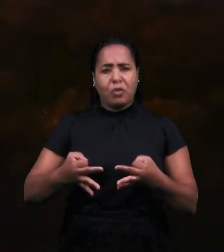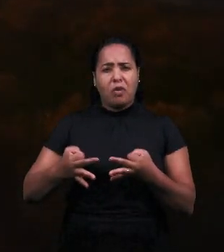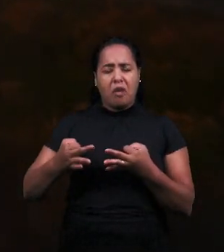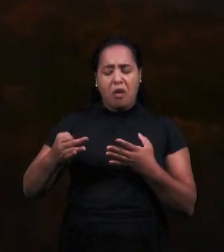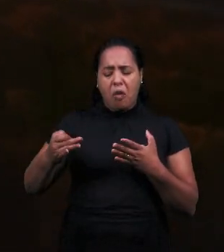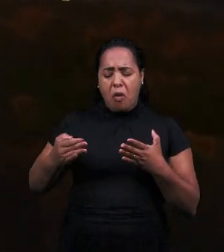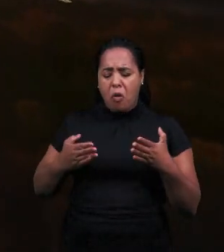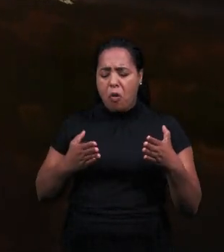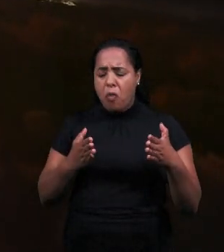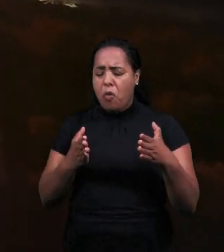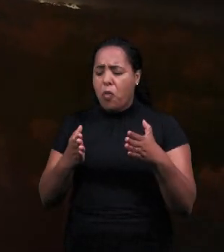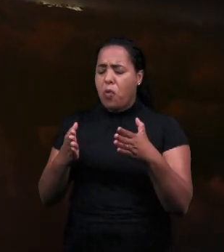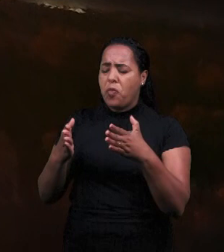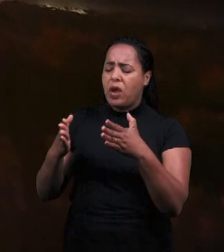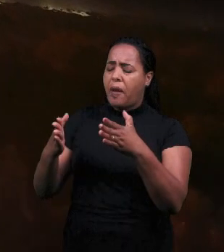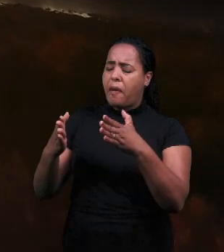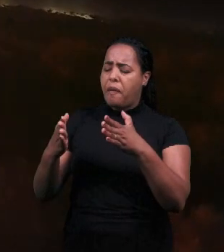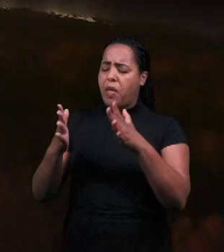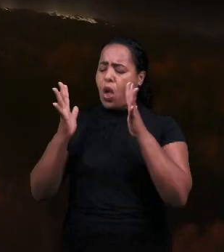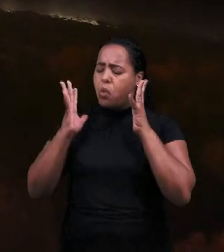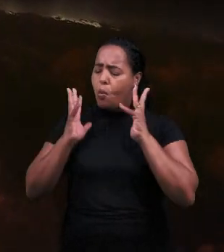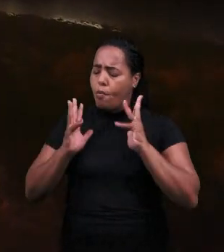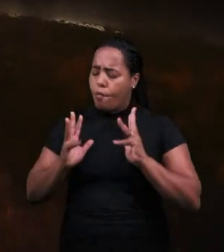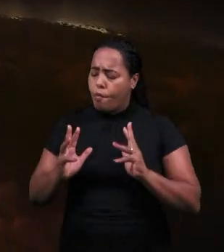Рук Твоих.